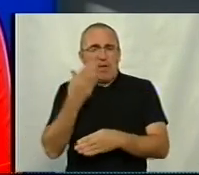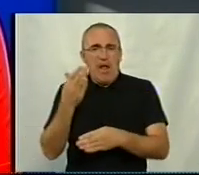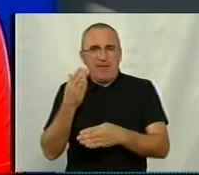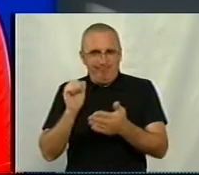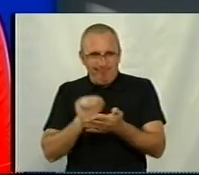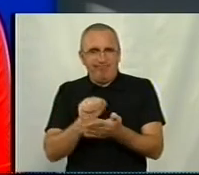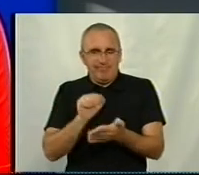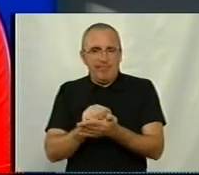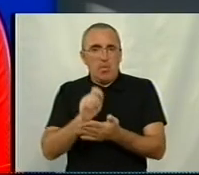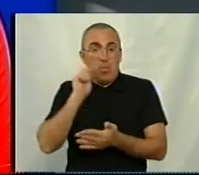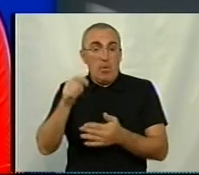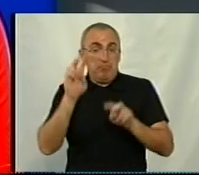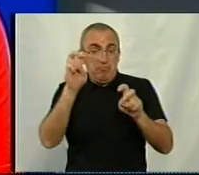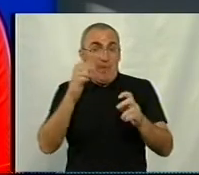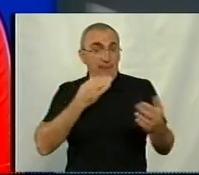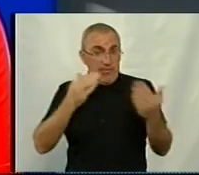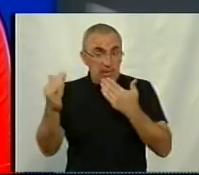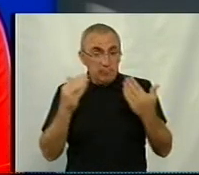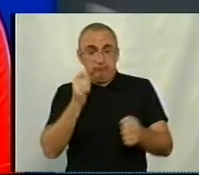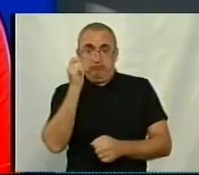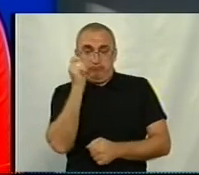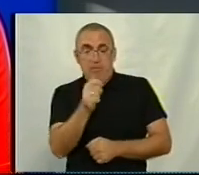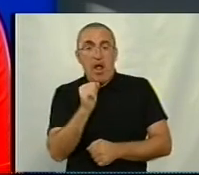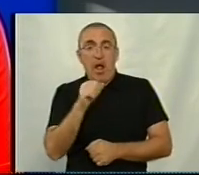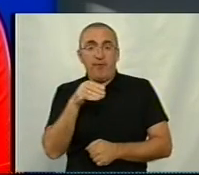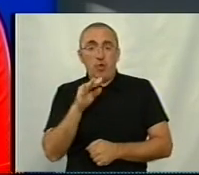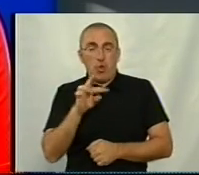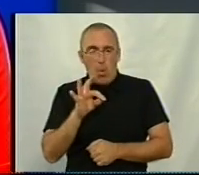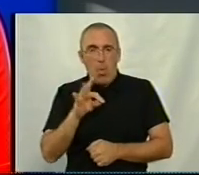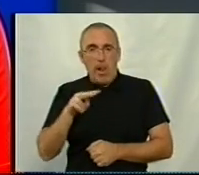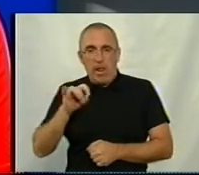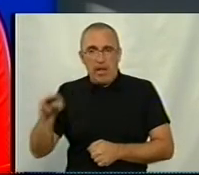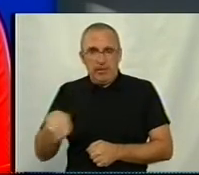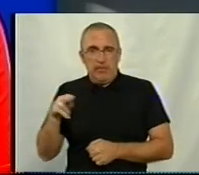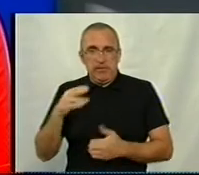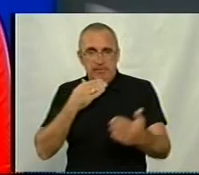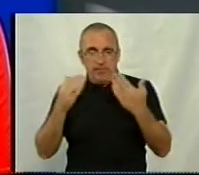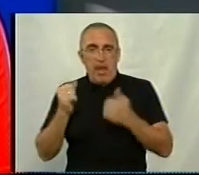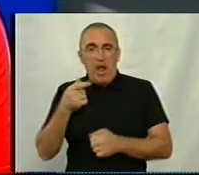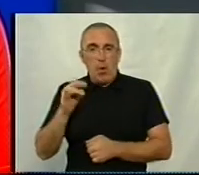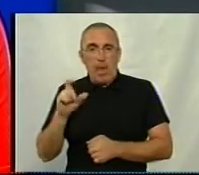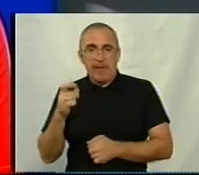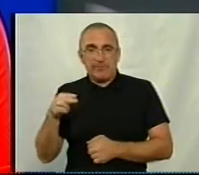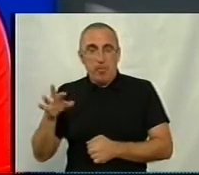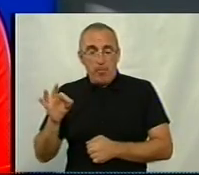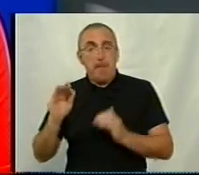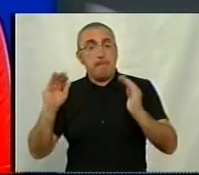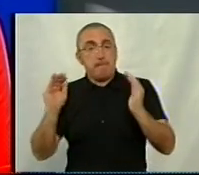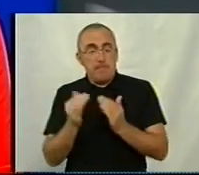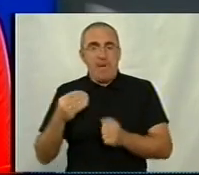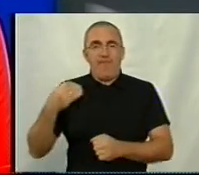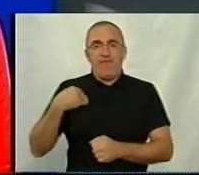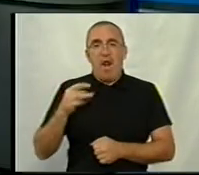які назвали нашу виставку «Автоленд», яка проходить в рамках виставки «Агроекспо» «Маленьким